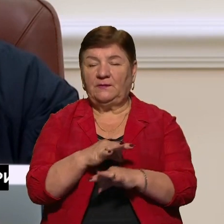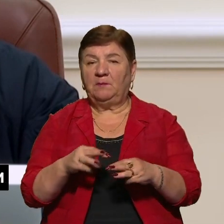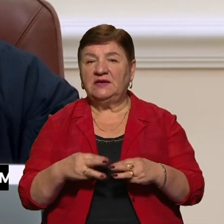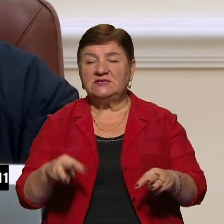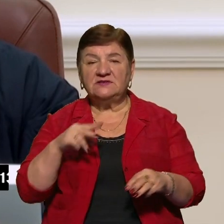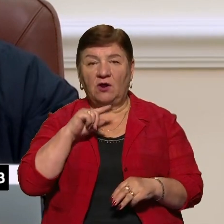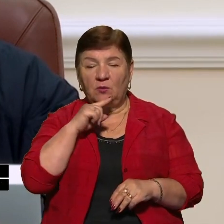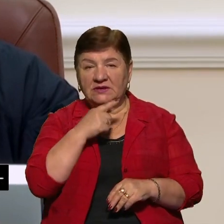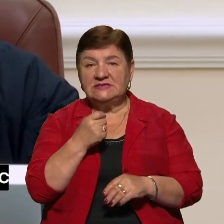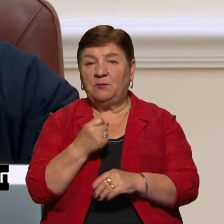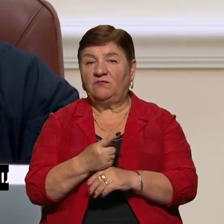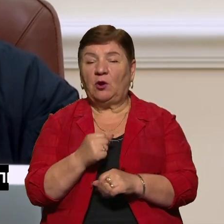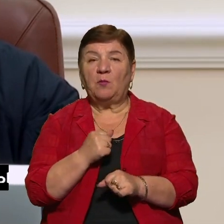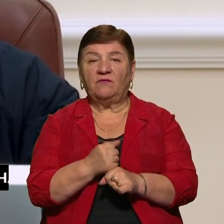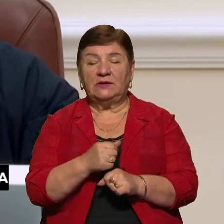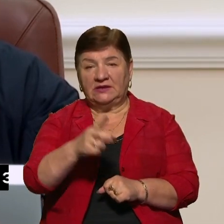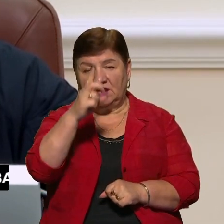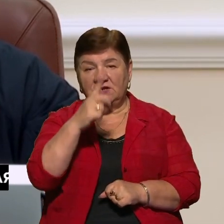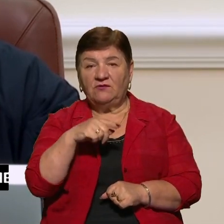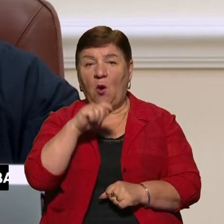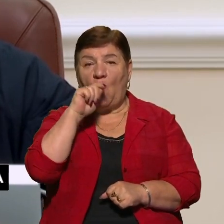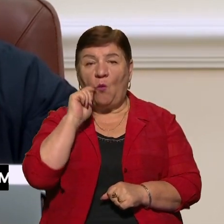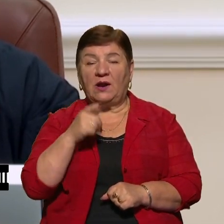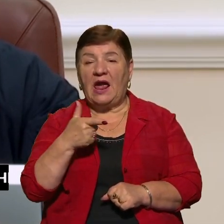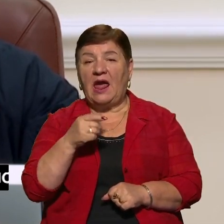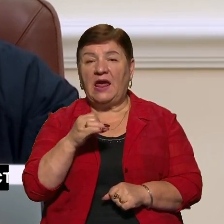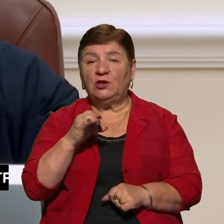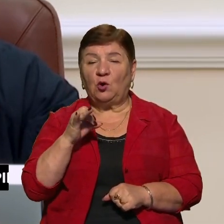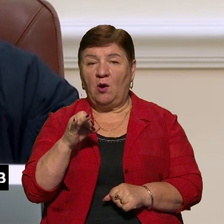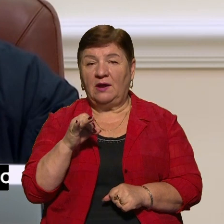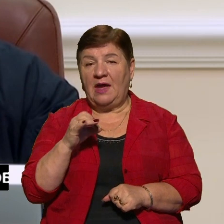економіки, а замовником робіт буде Державне Укргідроенерго.